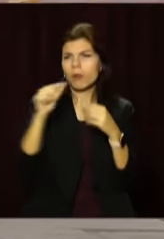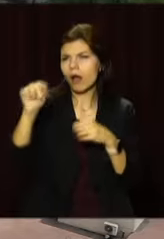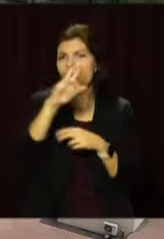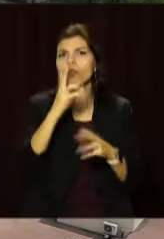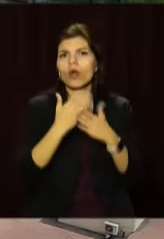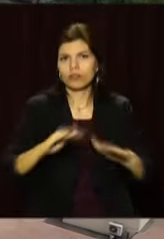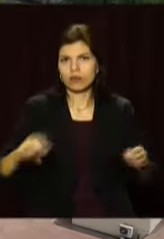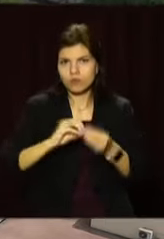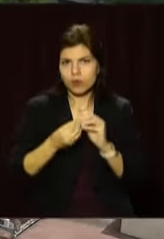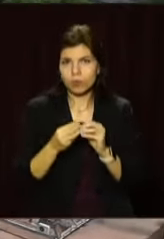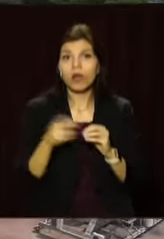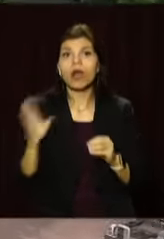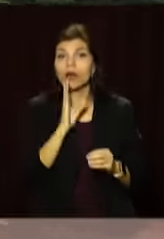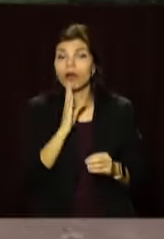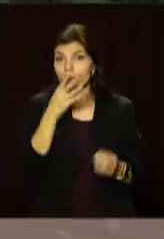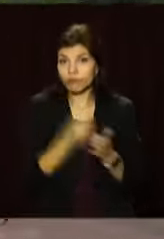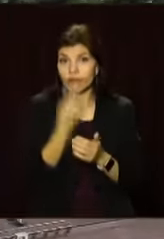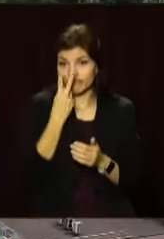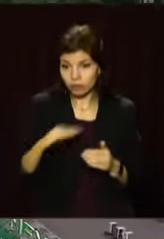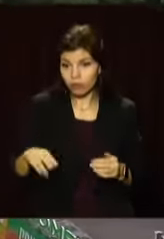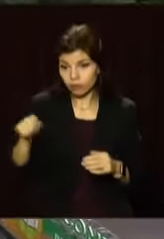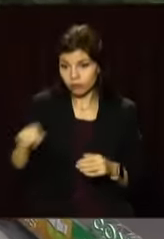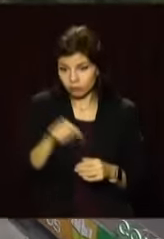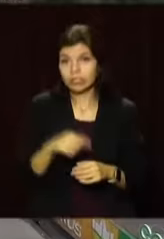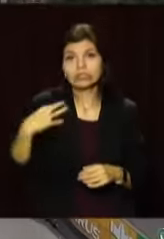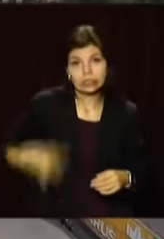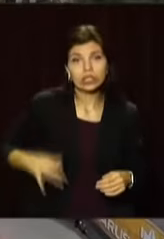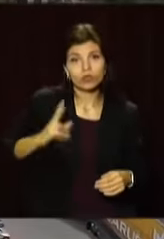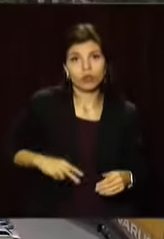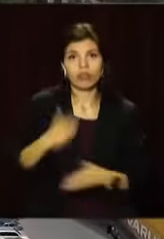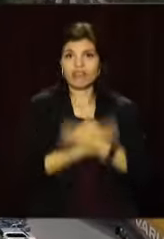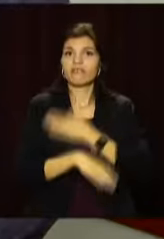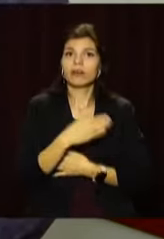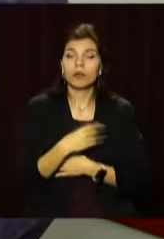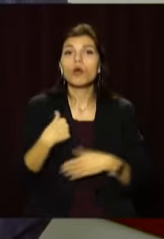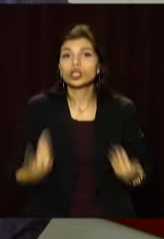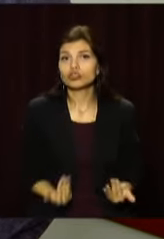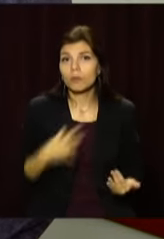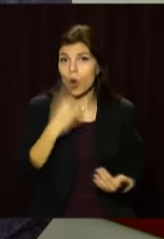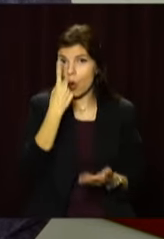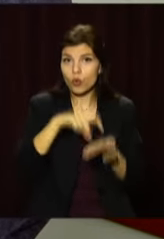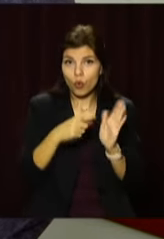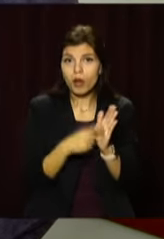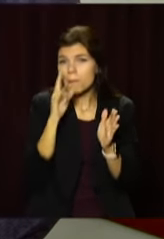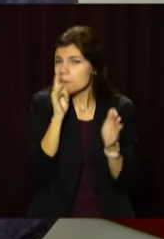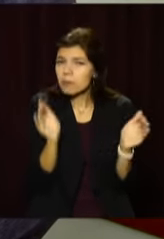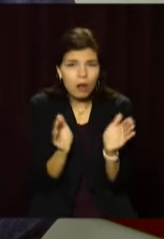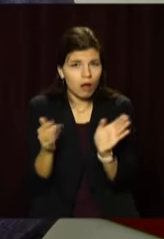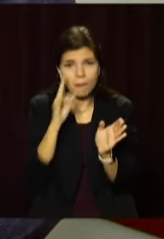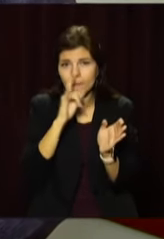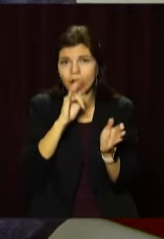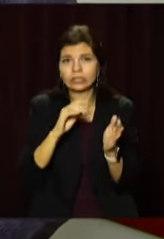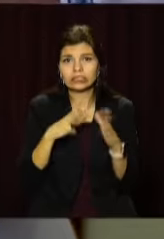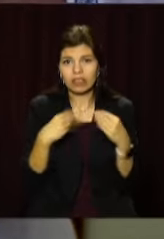потребами. Сама ж жінка виховує двох власних дітей з інвалідністю – сина та доньку. Живемо ми в однокомнатній квартирі малогабаритної